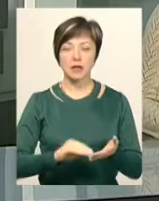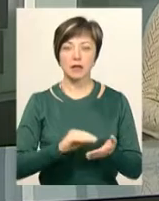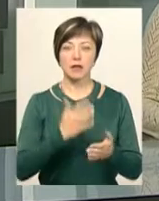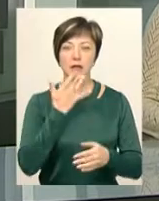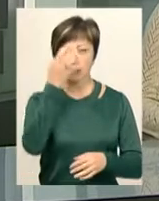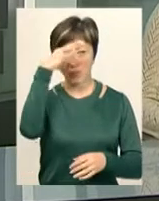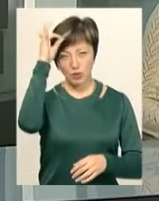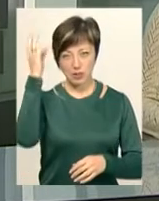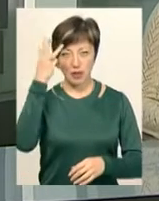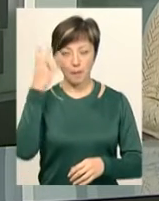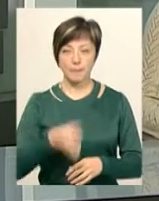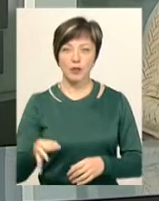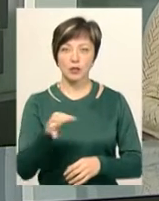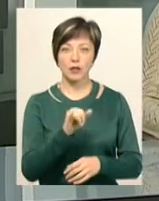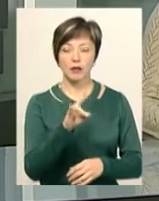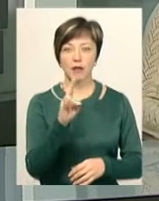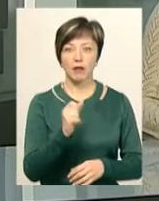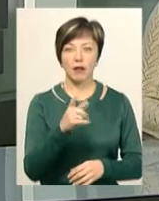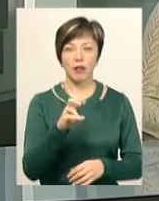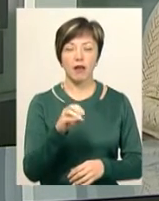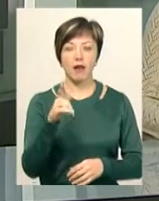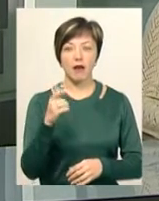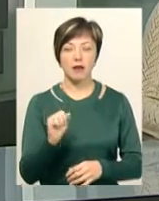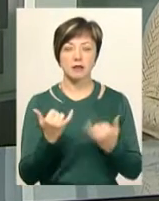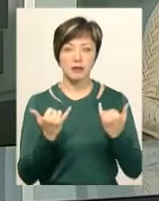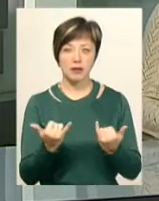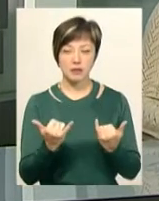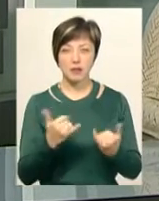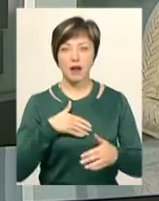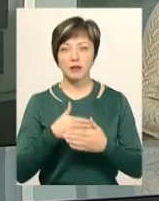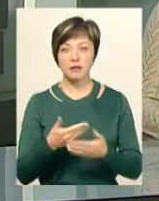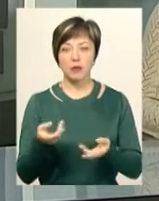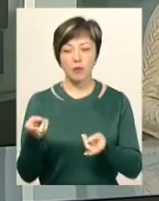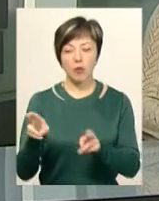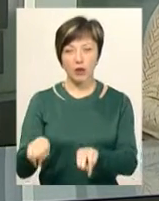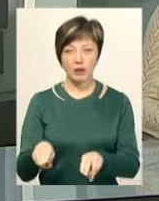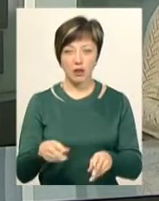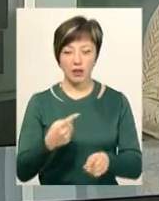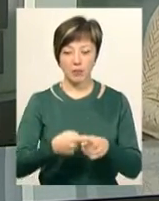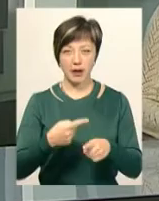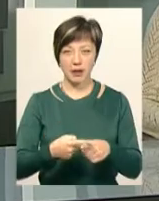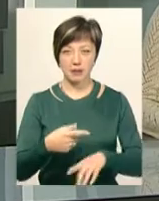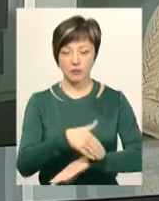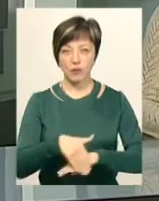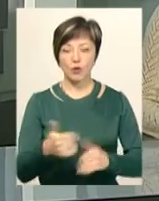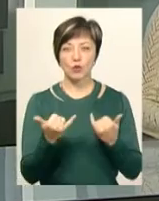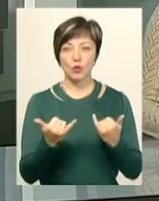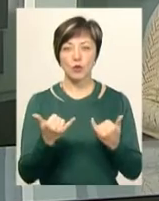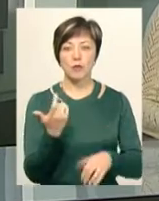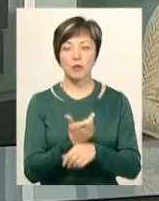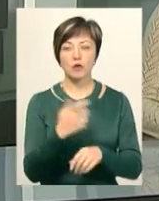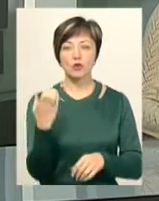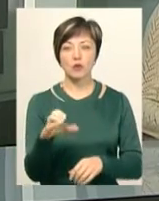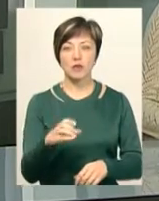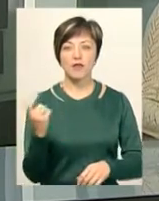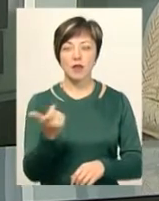Нацполіції Хмельниччини Інна Глега. За її словами, наразі активісти покинули Давидковецьке перехрестя. Нагадаю, сьогодні понад сотня власників